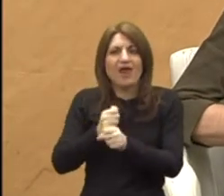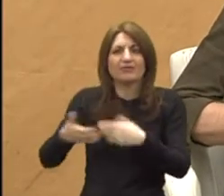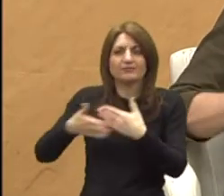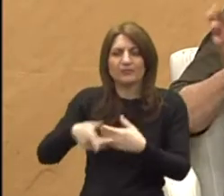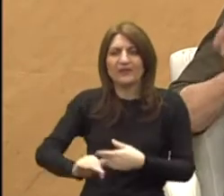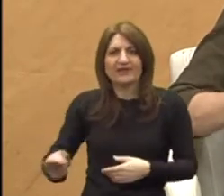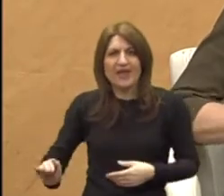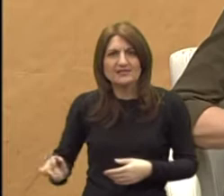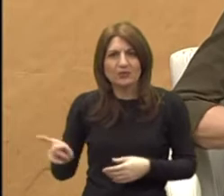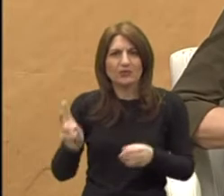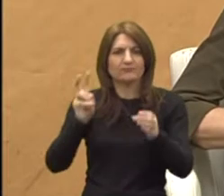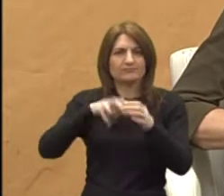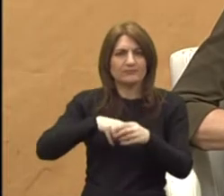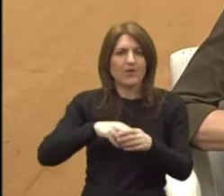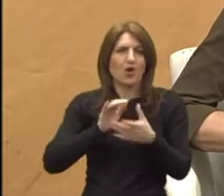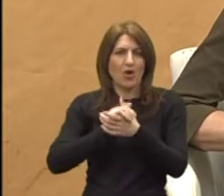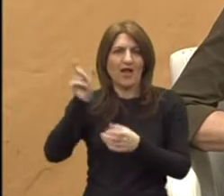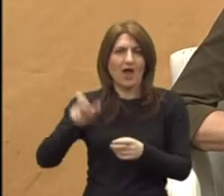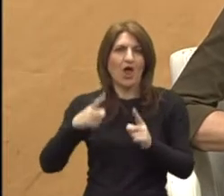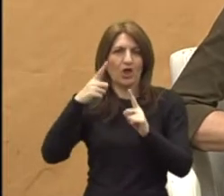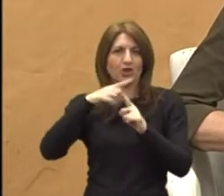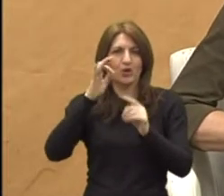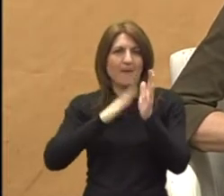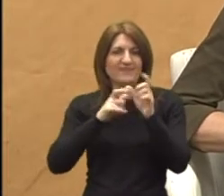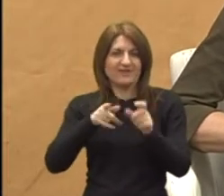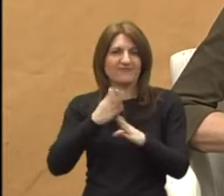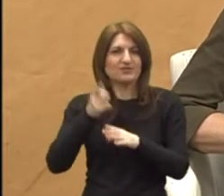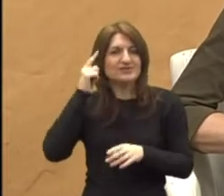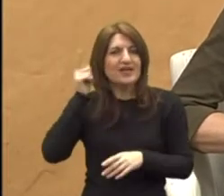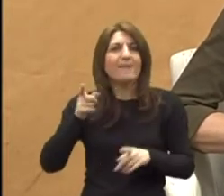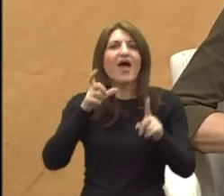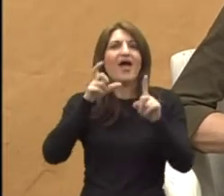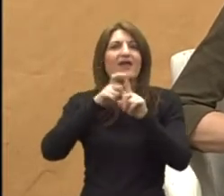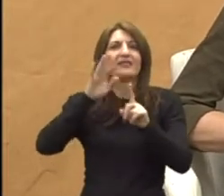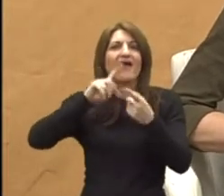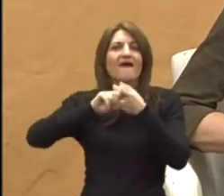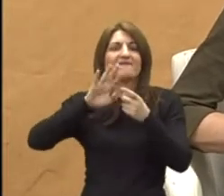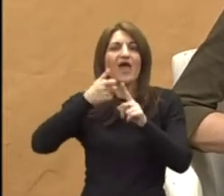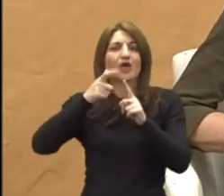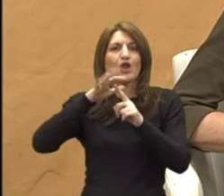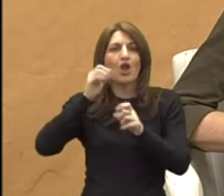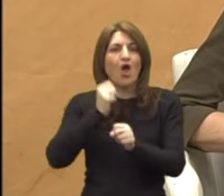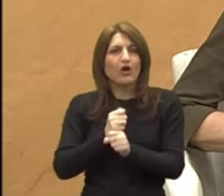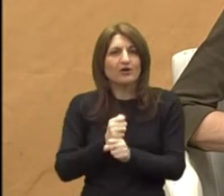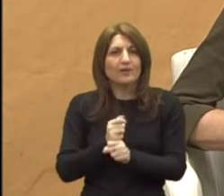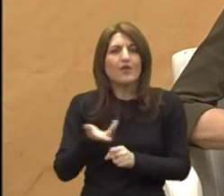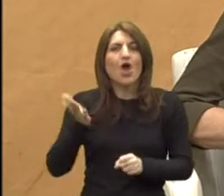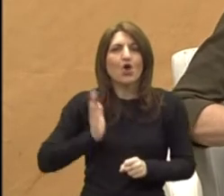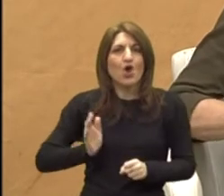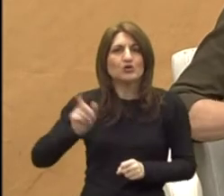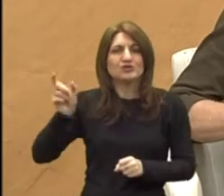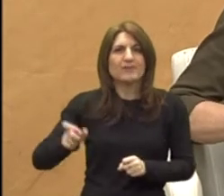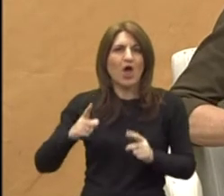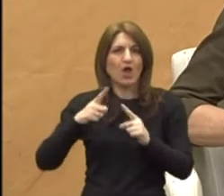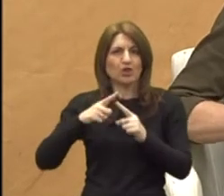timu laze, dakle za kolegu Tomislava, veća znamo, to su defektolozi. Gospodin Tomislav